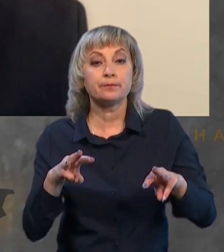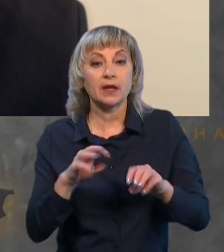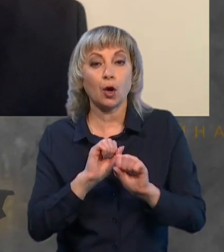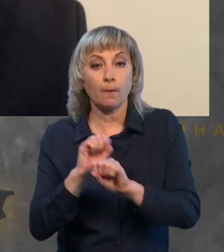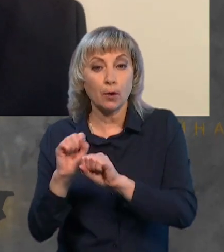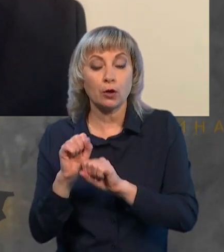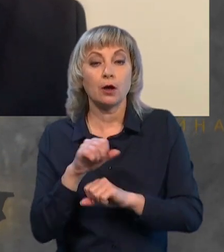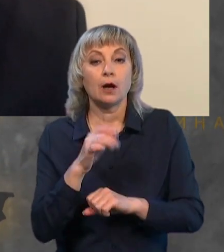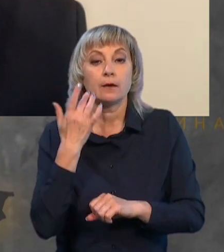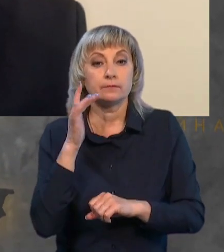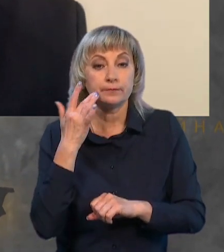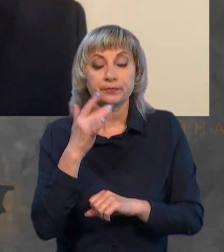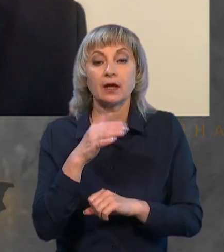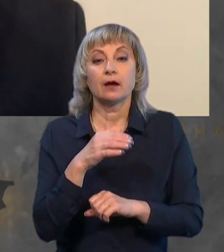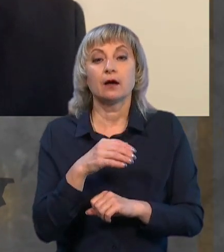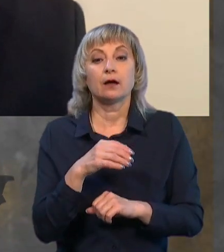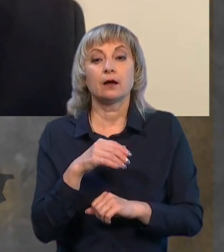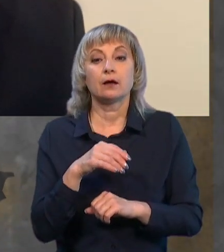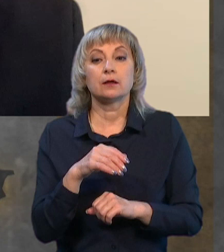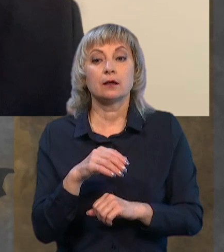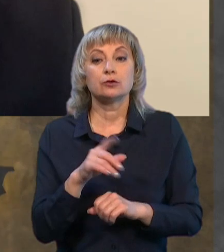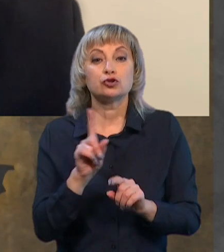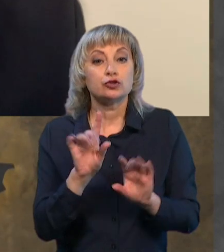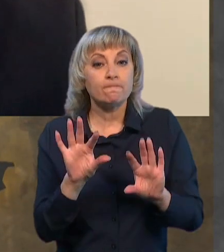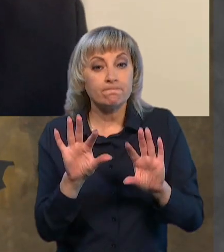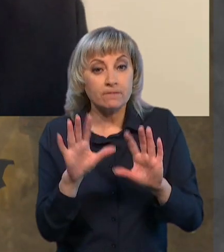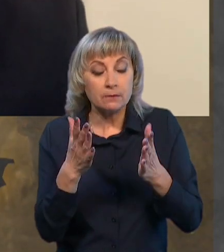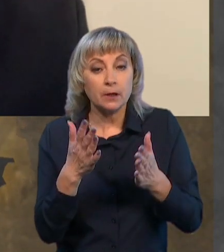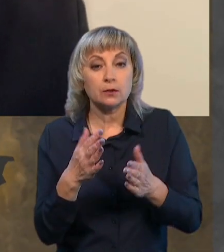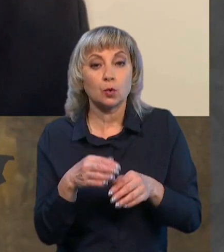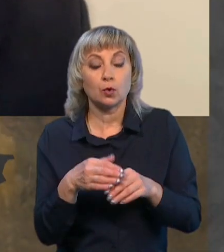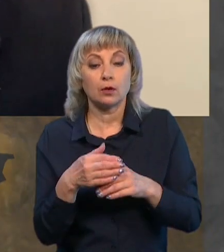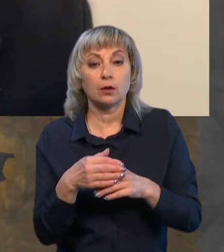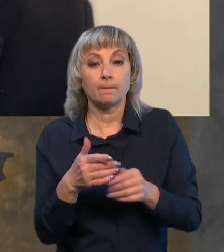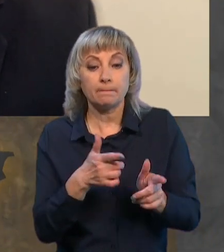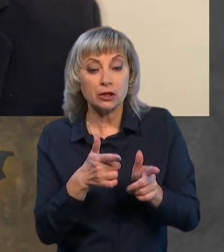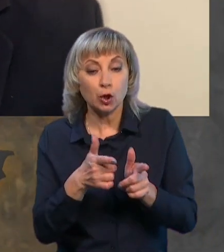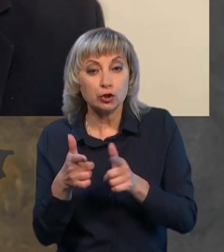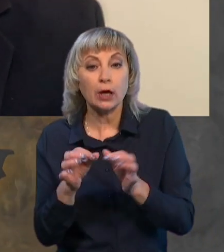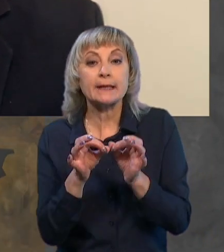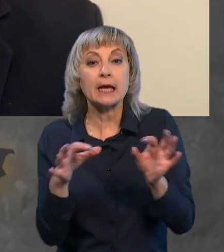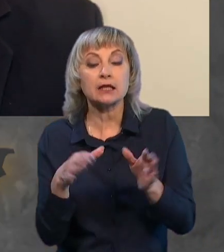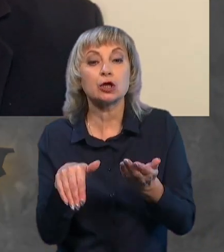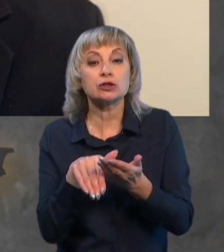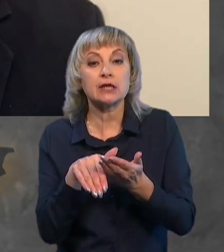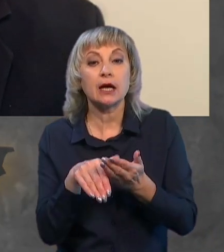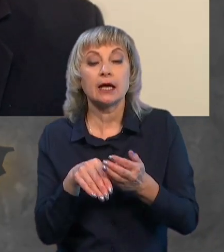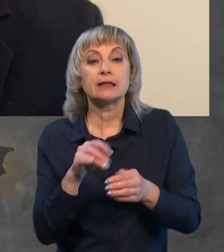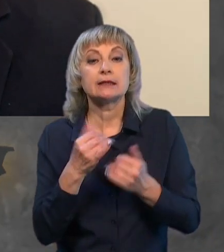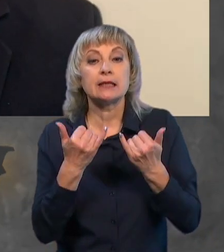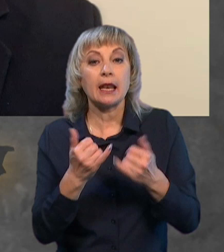лінії розвідки Бернс-Наришкін, що в випадку, так сказати, вже підготовки ядерних засіб для пусків,